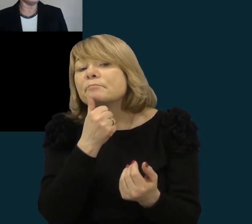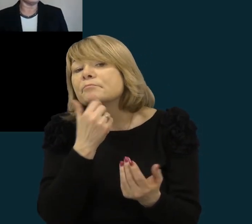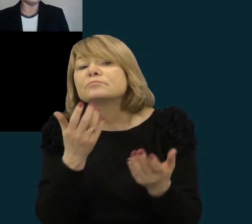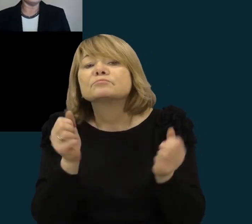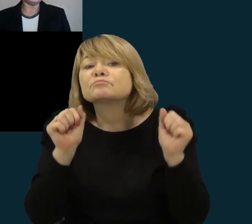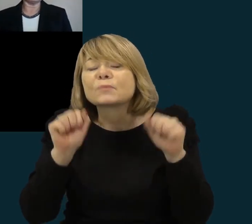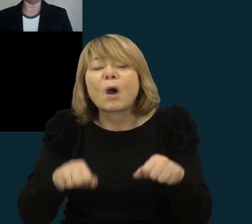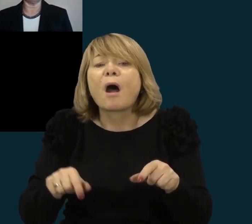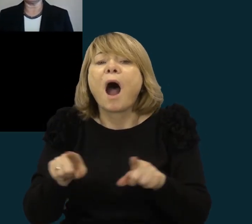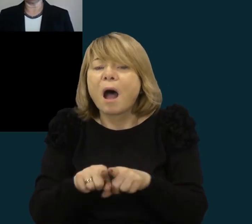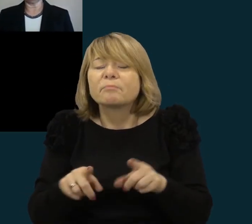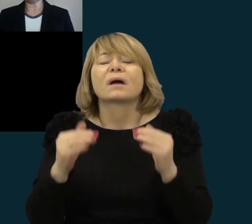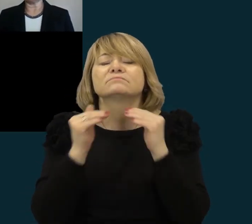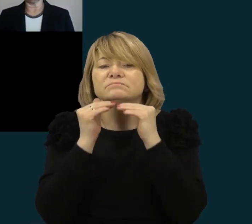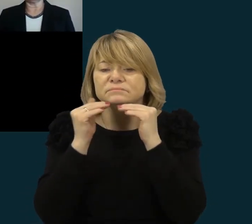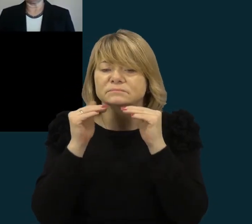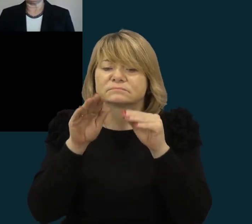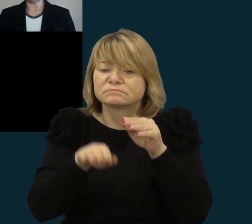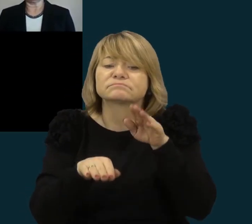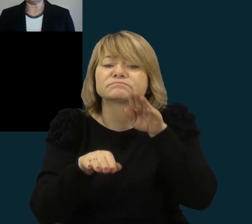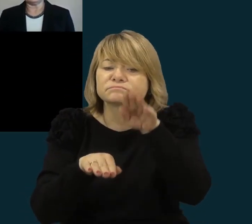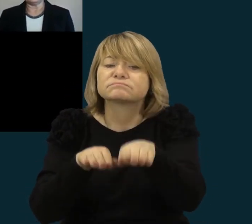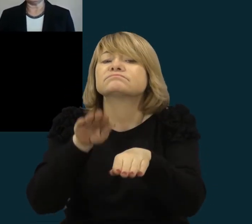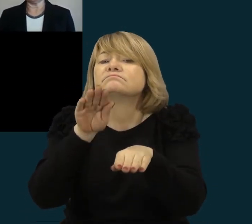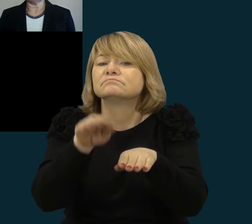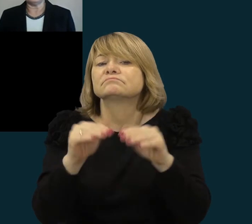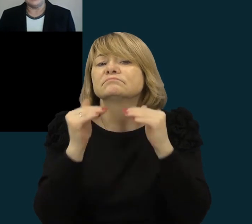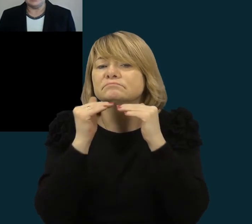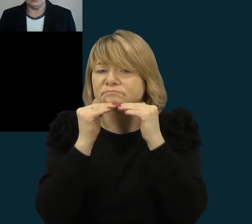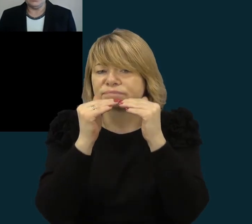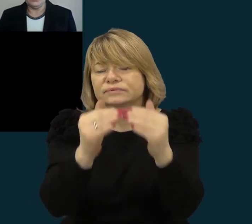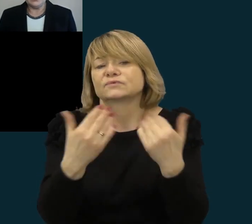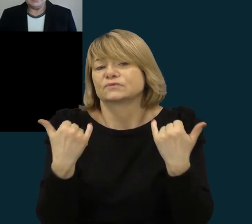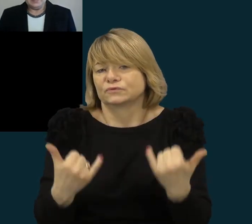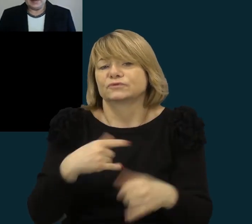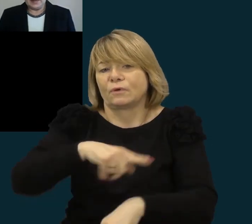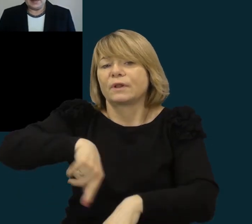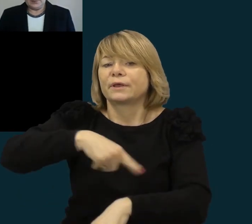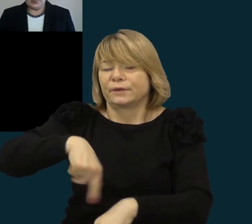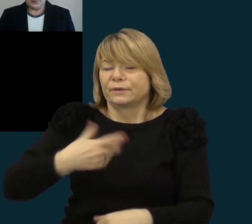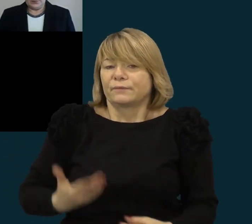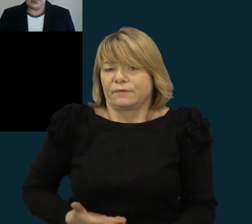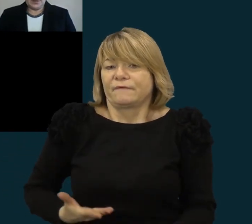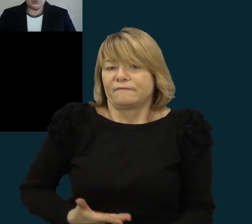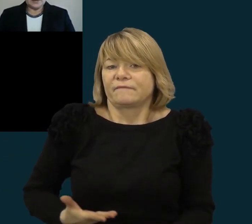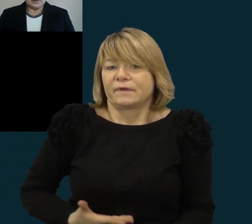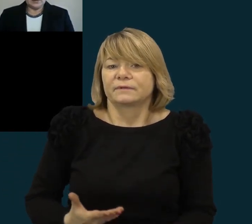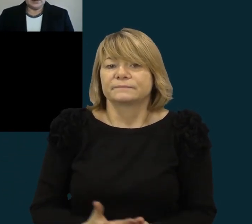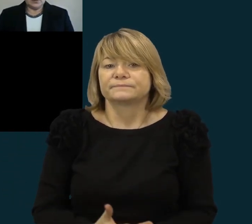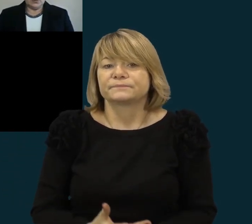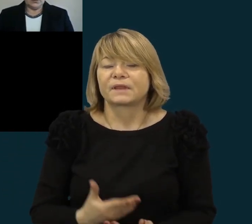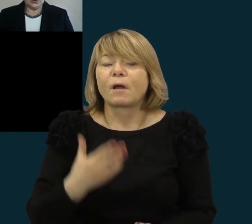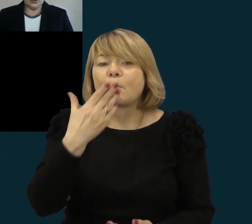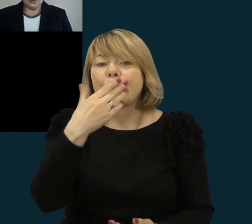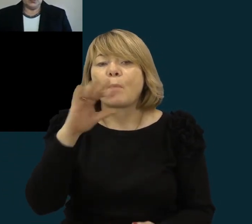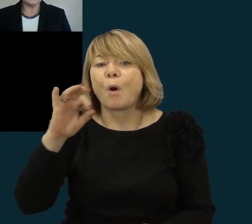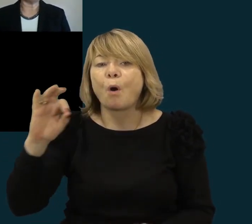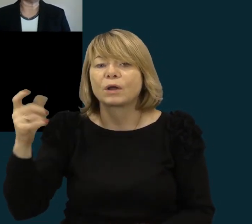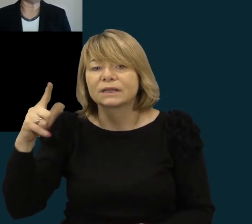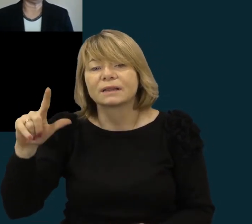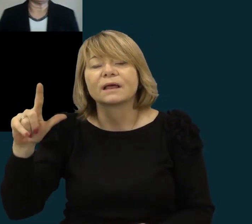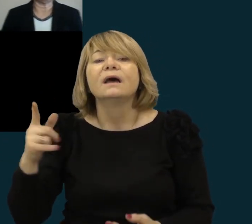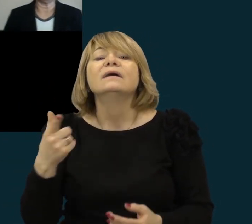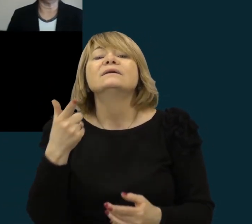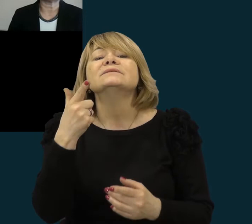koją, kojom su dabar vačio laikiniu gyvenimu. Tai kamudlės virtuoli